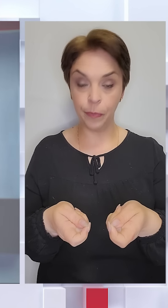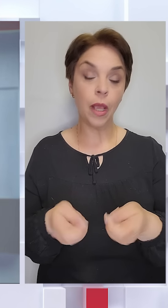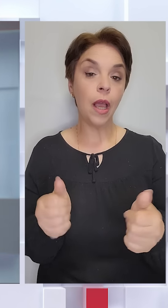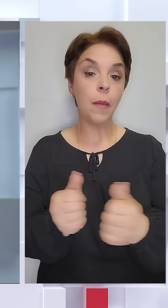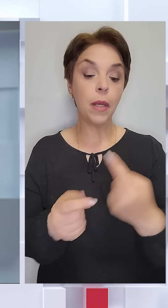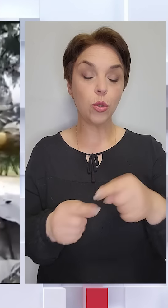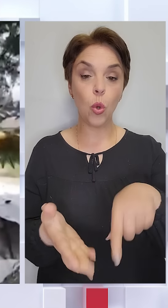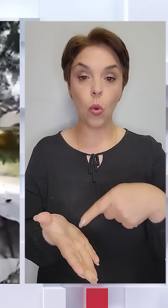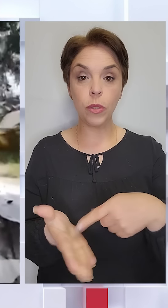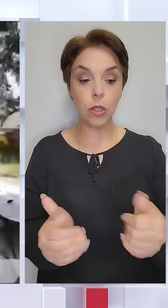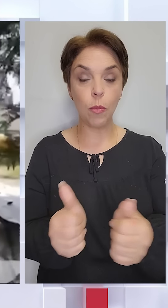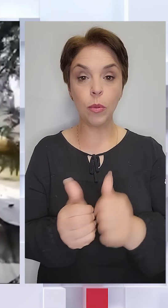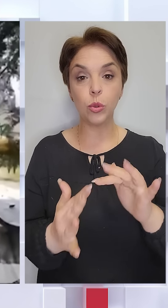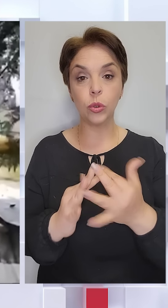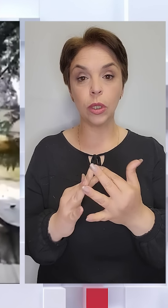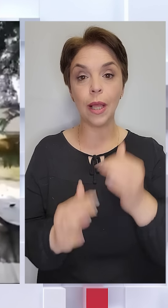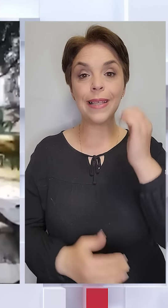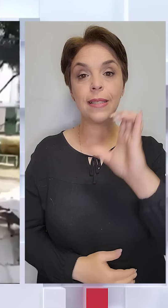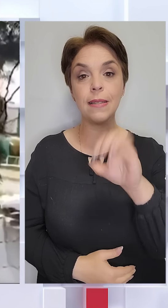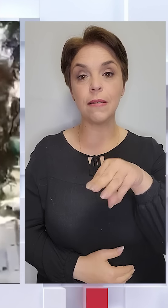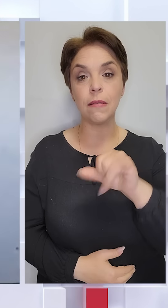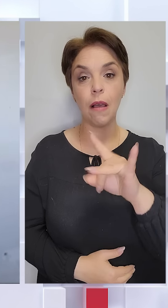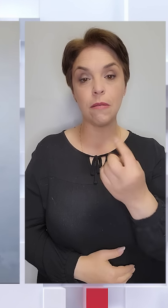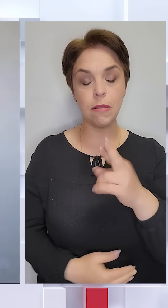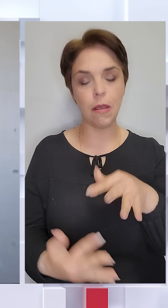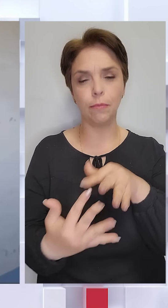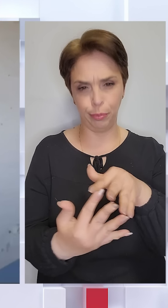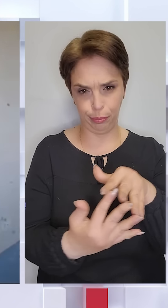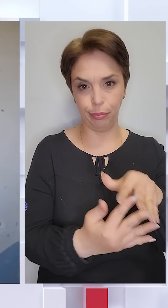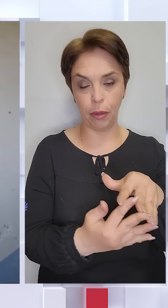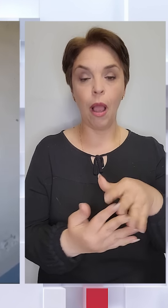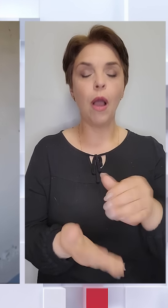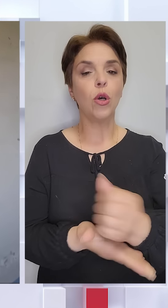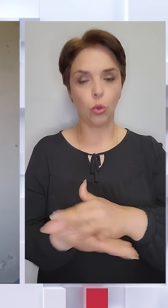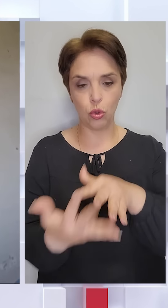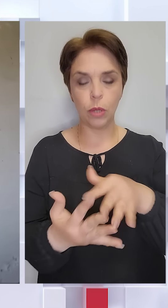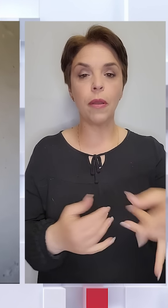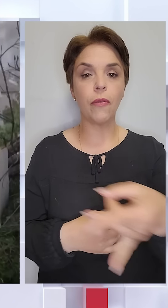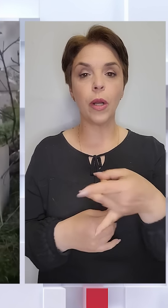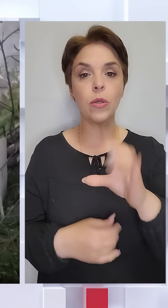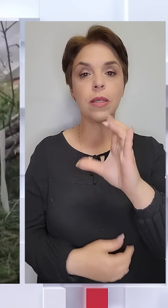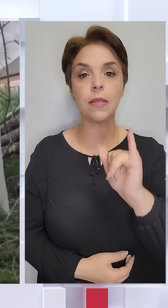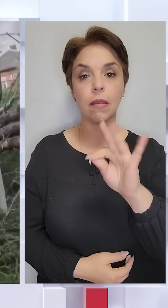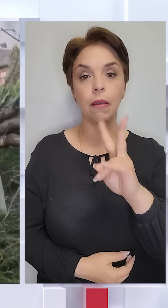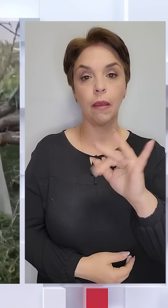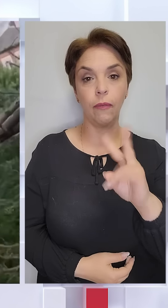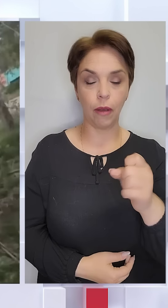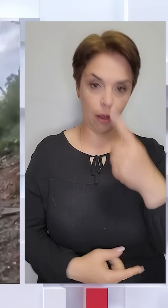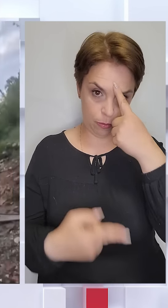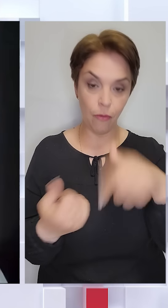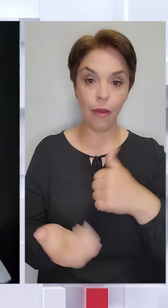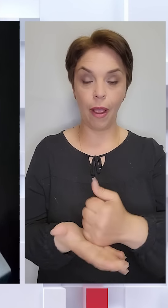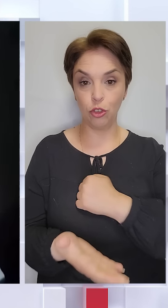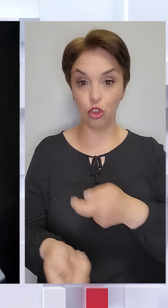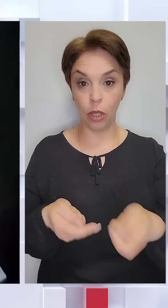цього міста, а також поблизу села Стариця, тривають зіткнення. Точаться бії в районі Синьківки, повідомляють в Генштабі.